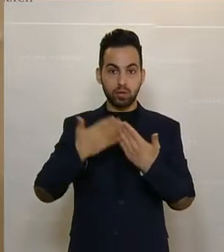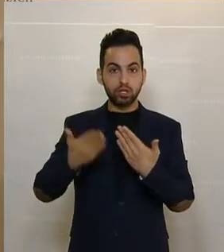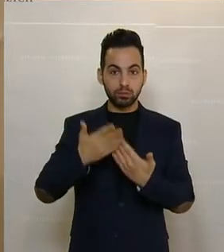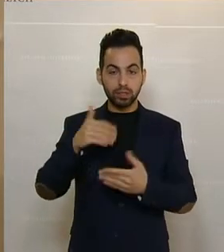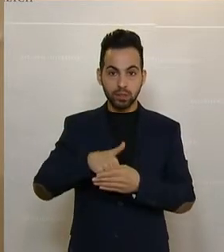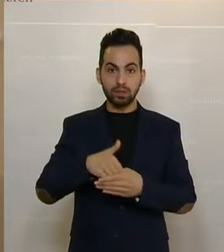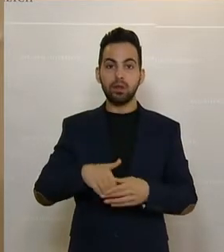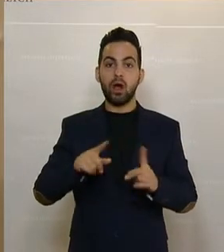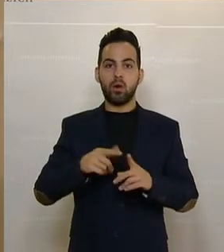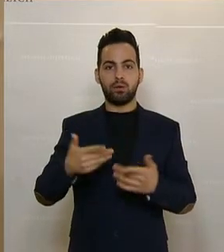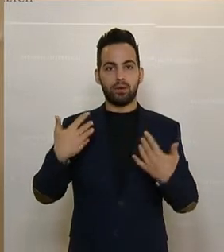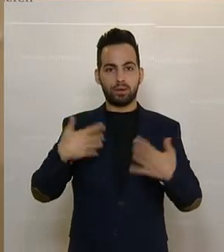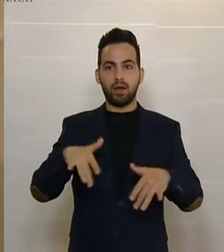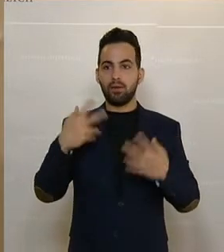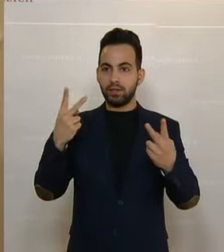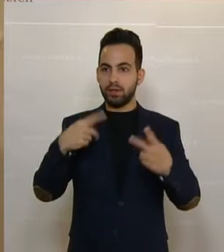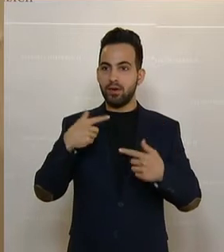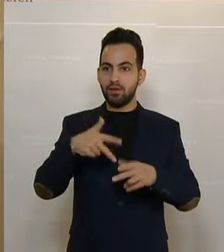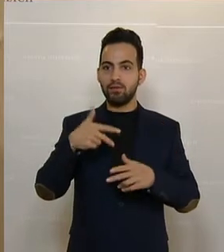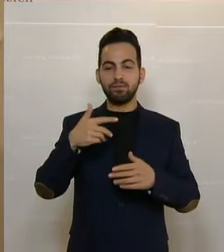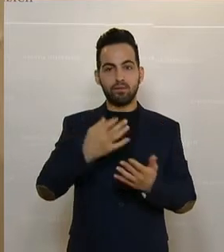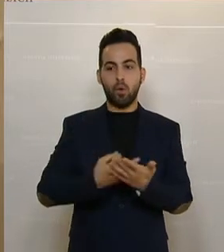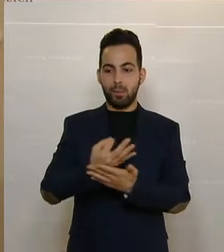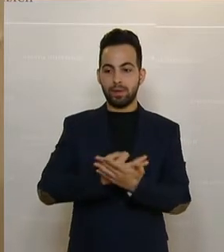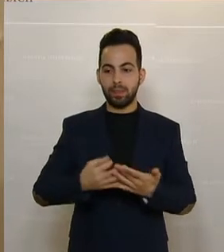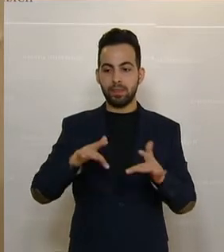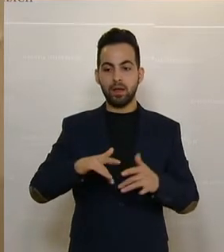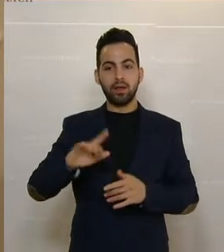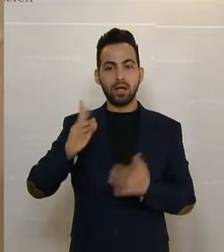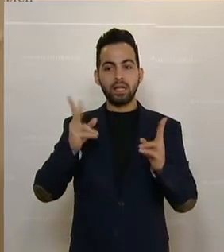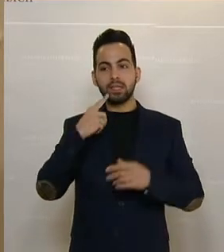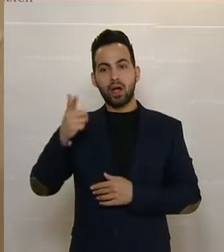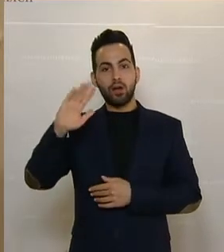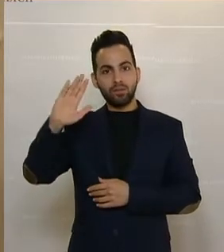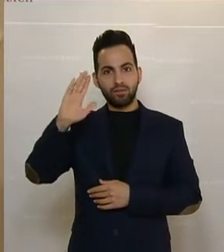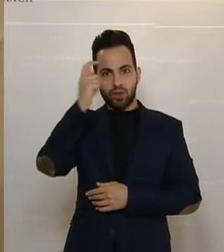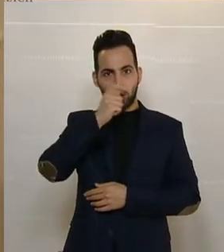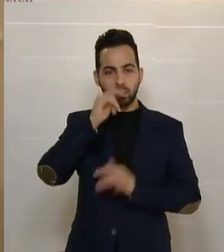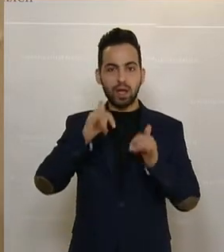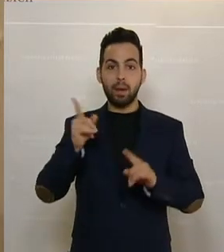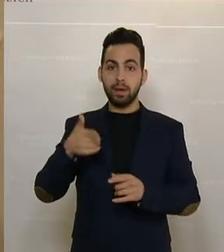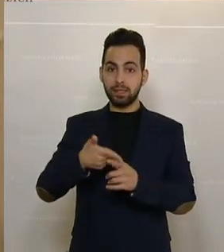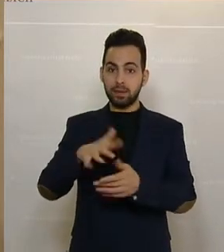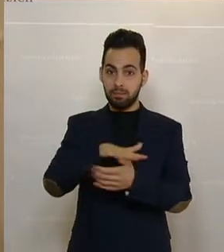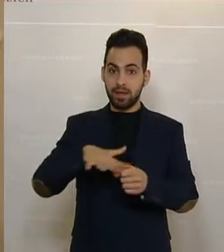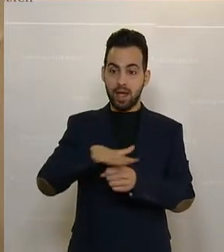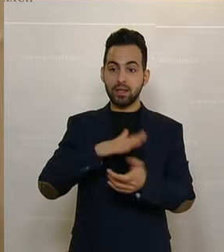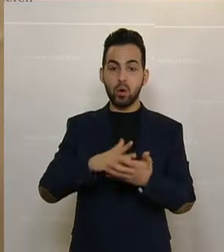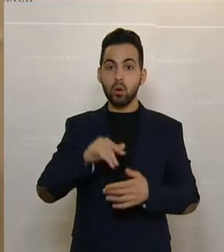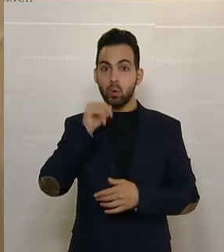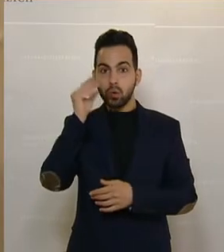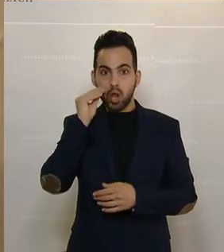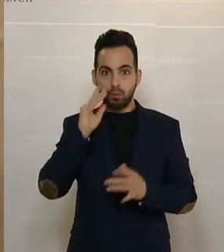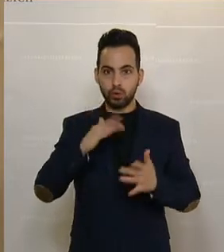einer der großen Vorreiter eigentlich auch. Jetzt kann man sagen, der ist verrückt zum Teil. Aber ja, er hat natürlich in dem Bereich auch Unglaubliches